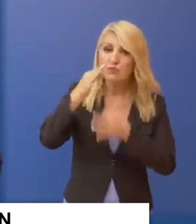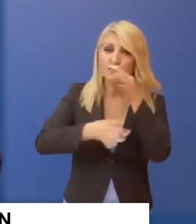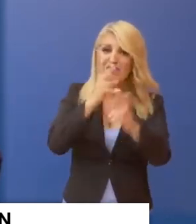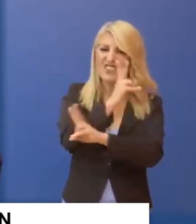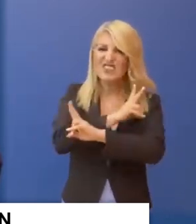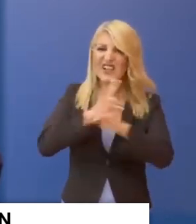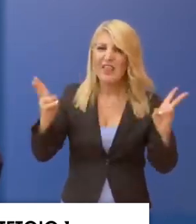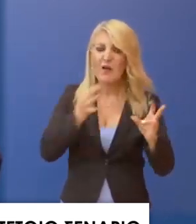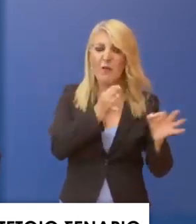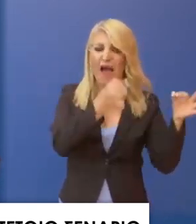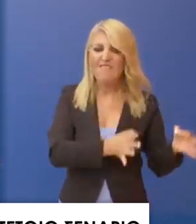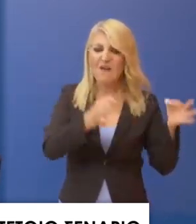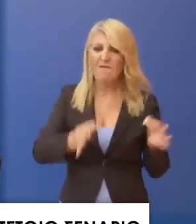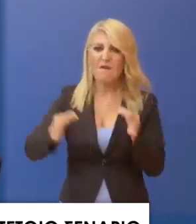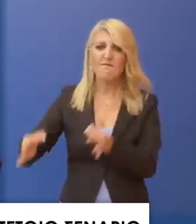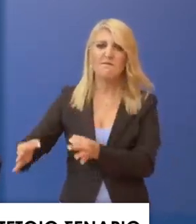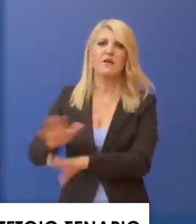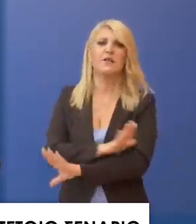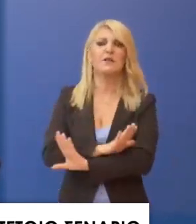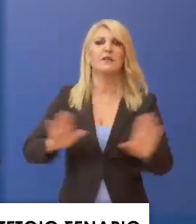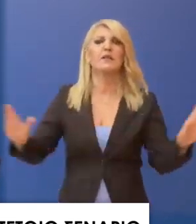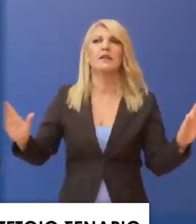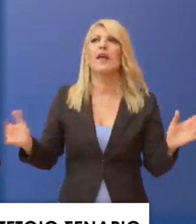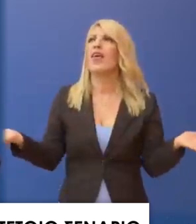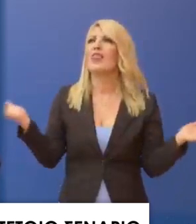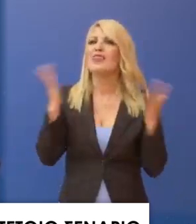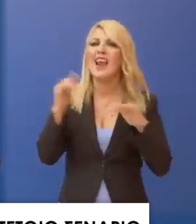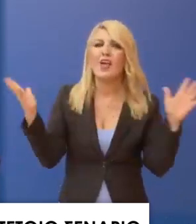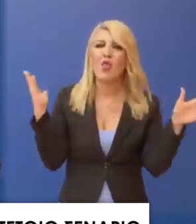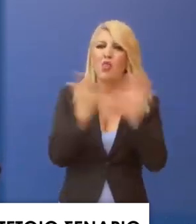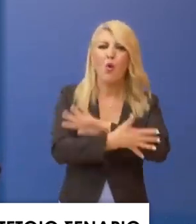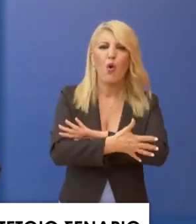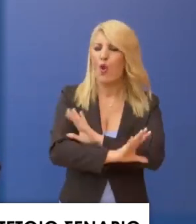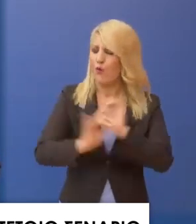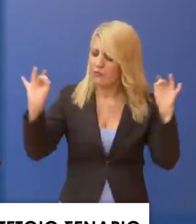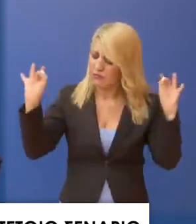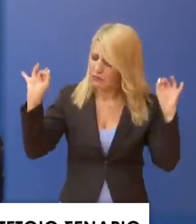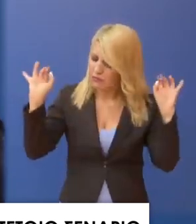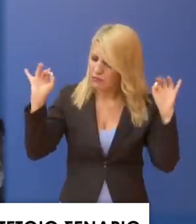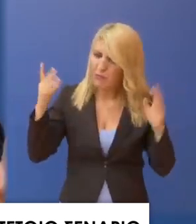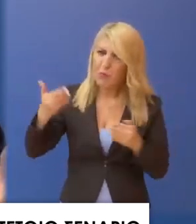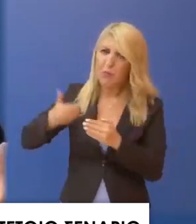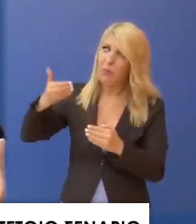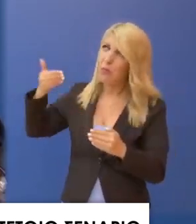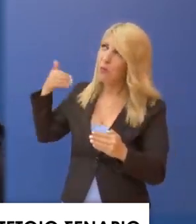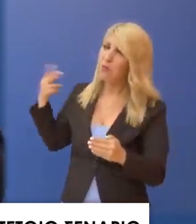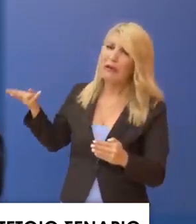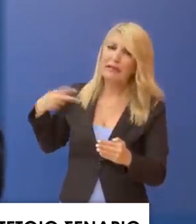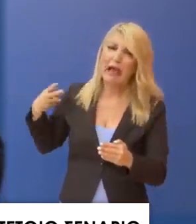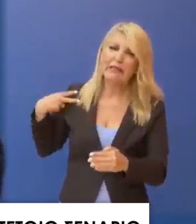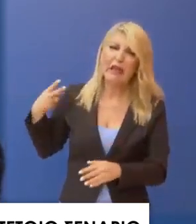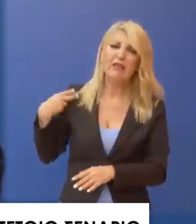Όλο το προηγούμενο διάστημα η τοποθετήση του για τις εκλογές ήταν καθαρής και σαφής. Απλώς είτε η αποσπασματική